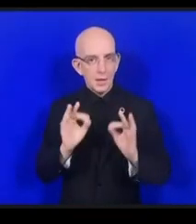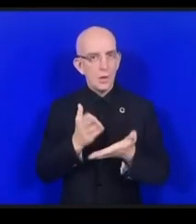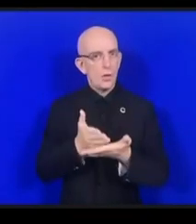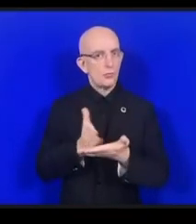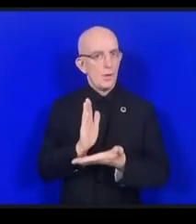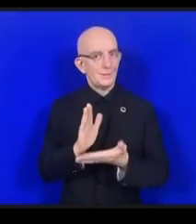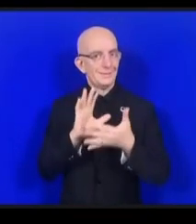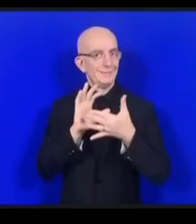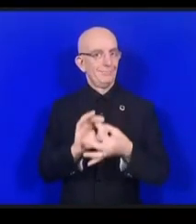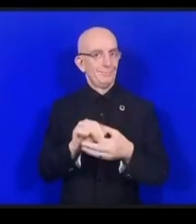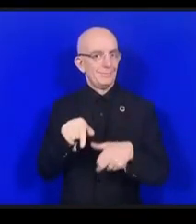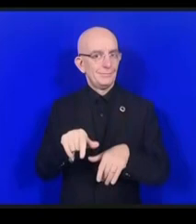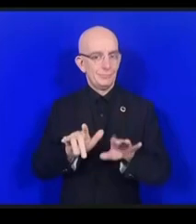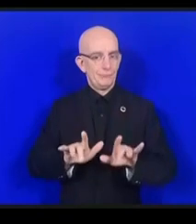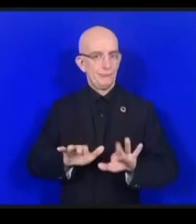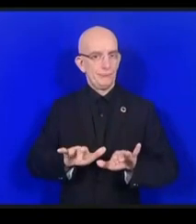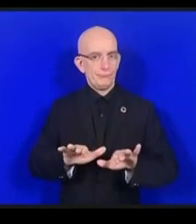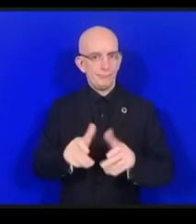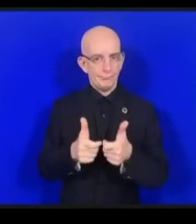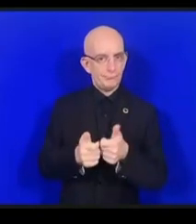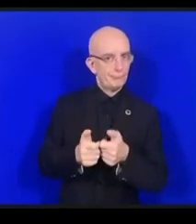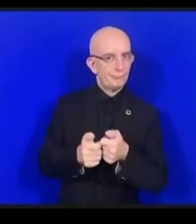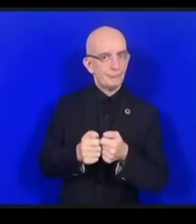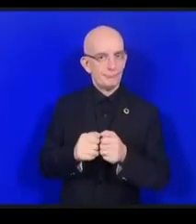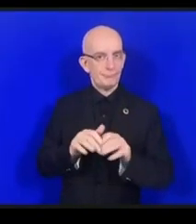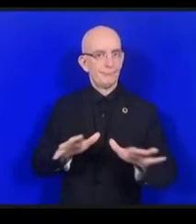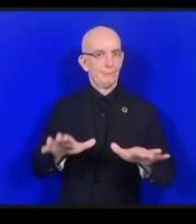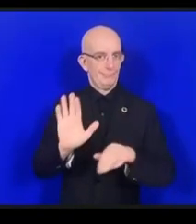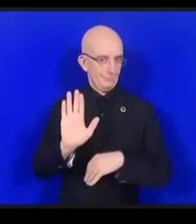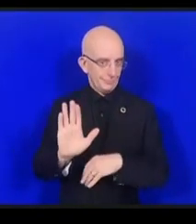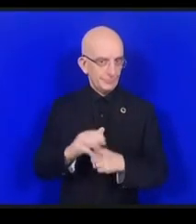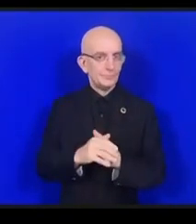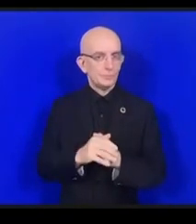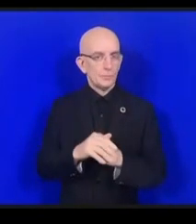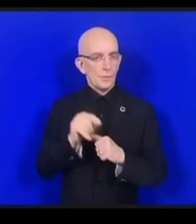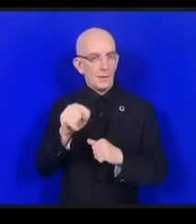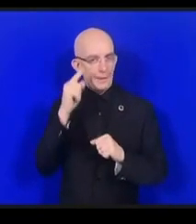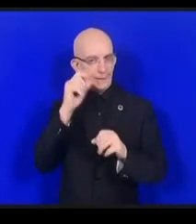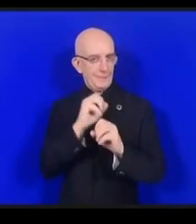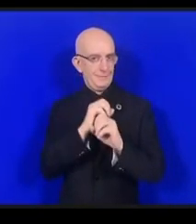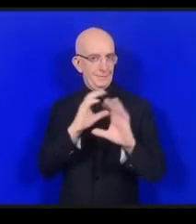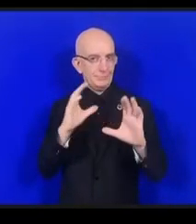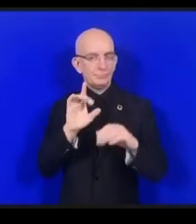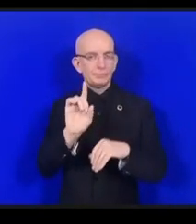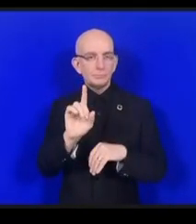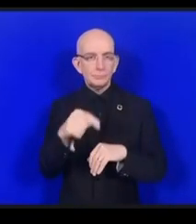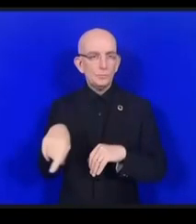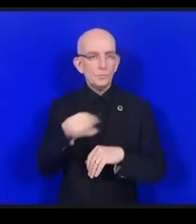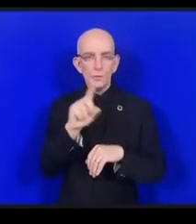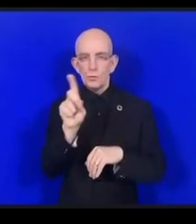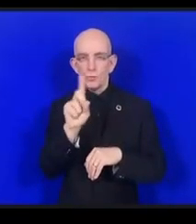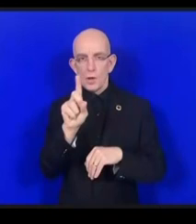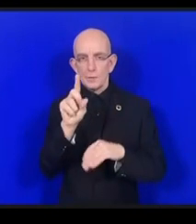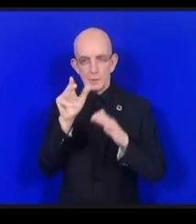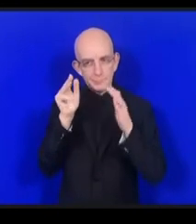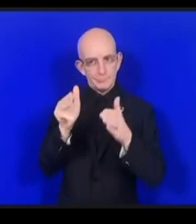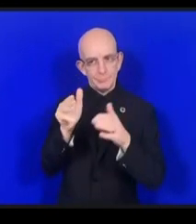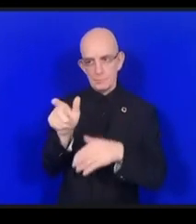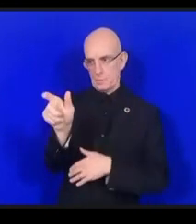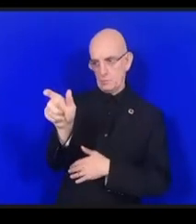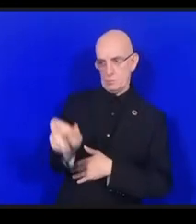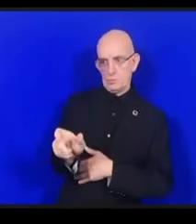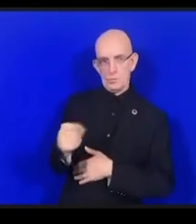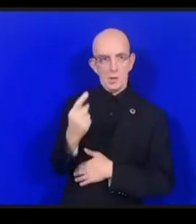nous ne parlons pas d'un ensemble de droits de la personne ou numérique, mais plutôt de la Déclaration